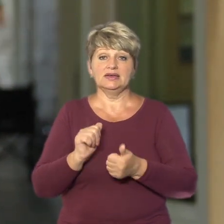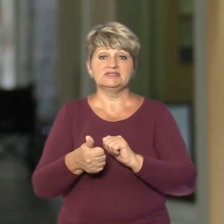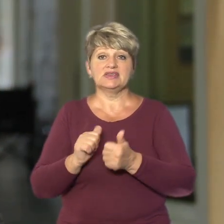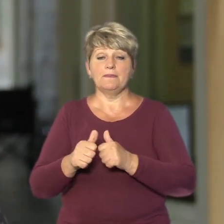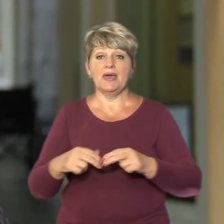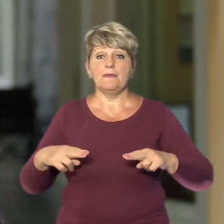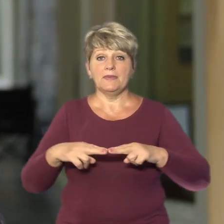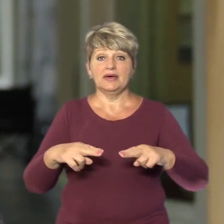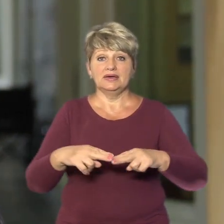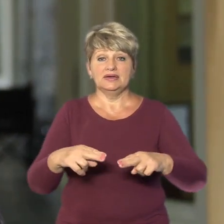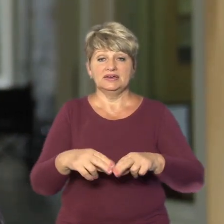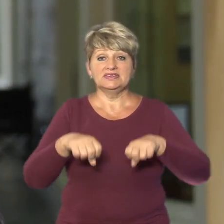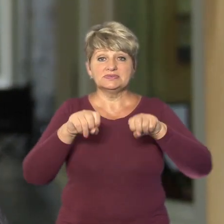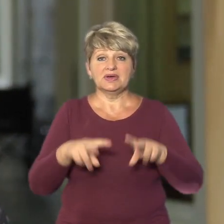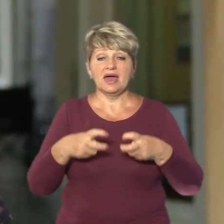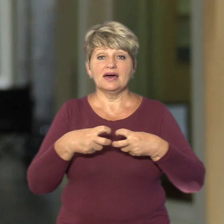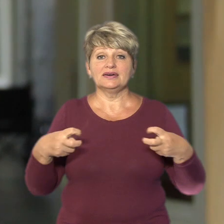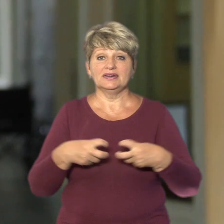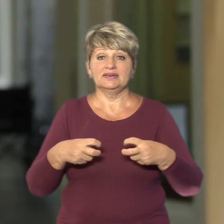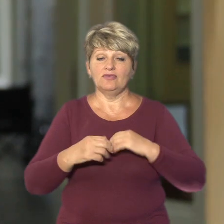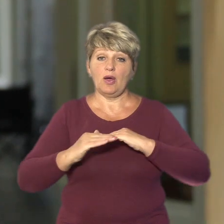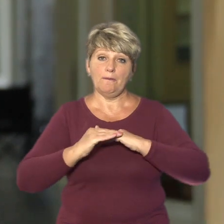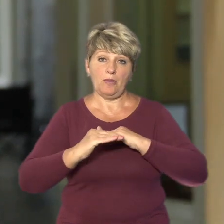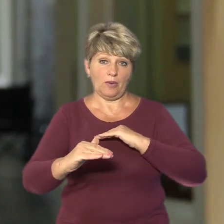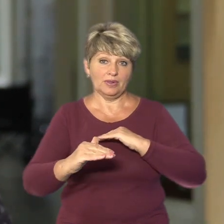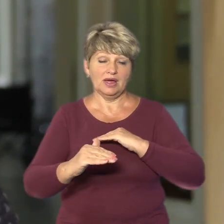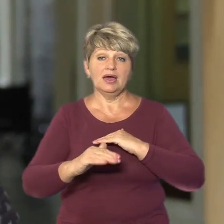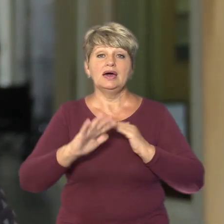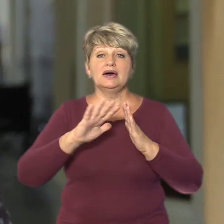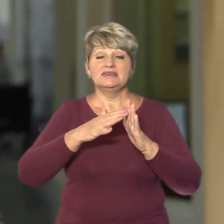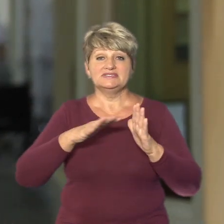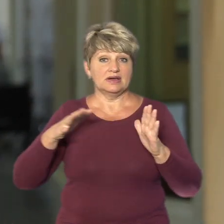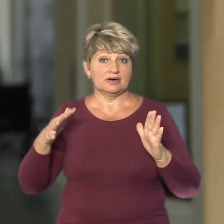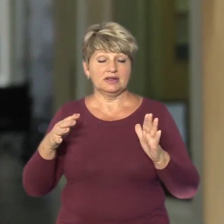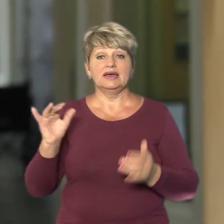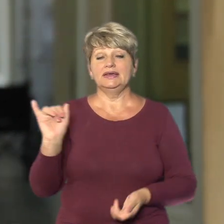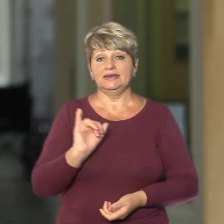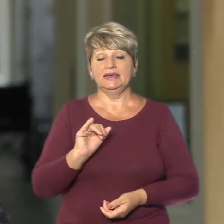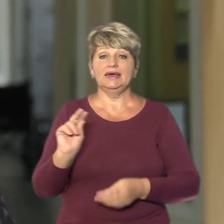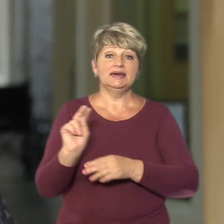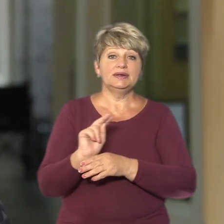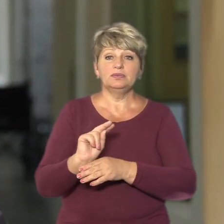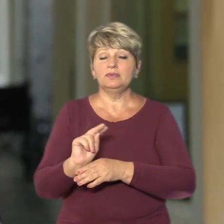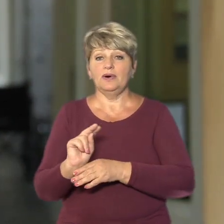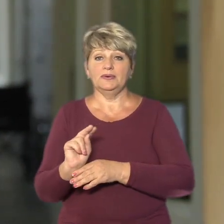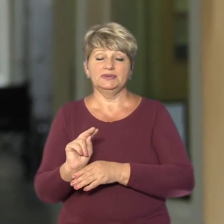підлоги, спеціальне гумове покриття буде для підлоги, зеркала, ну і ремонт,